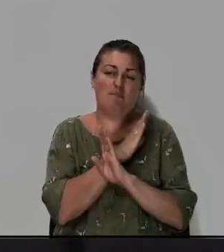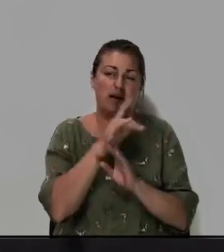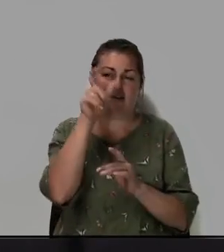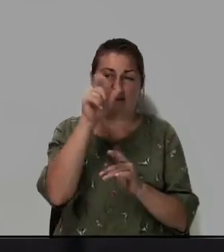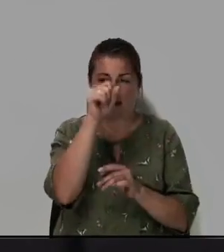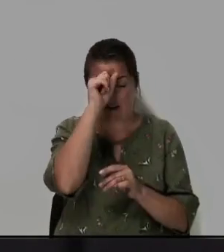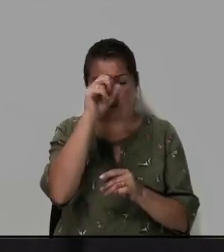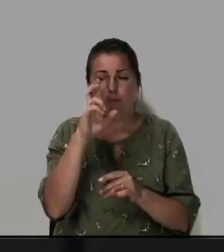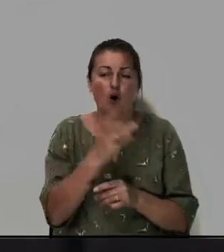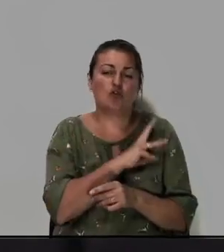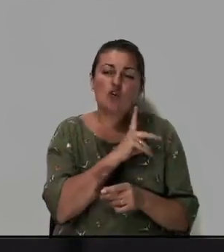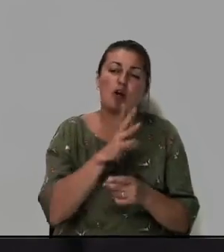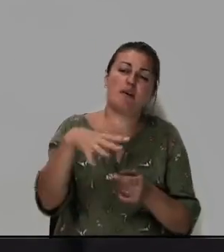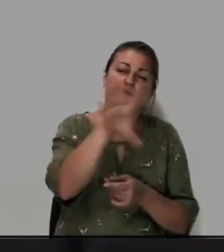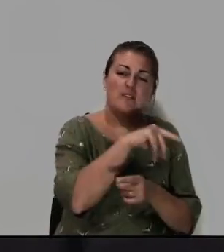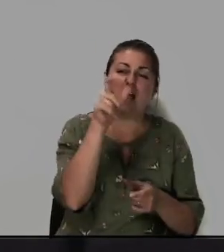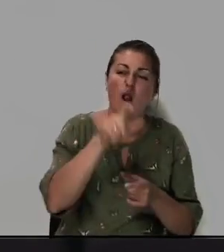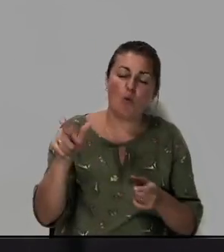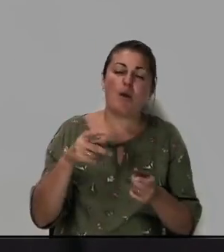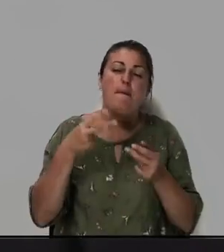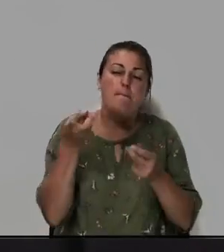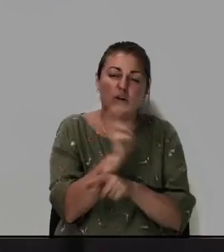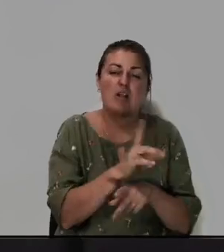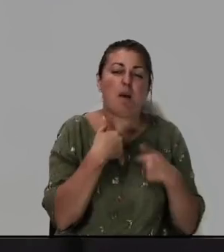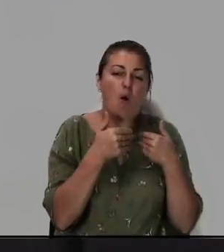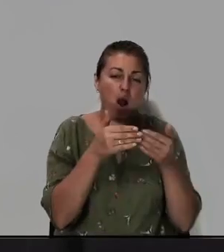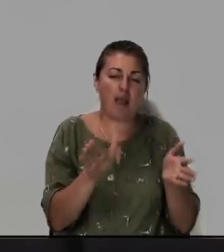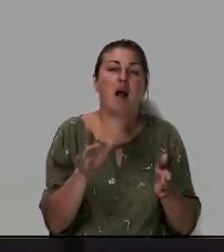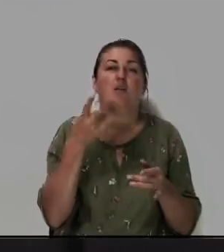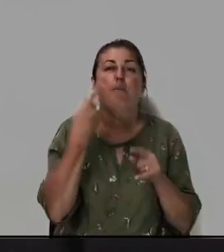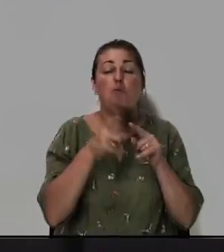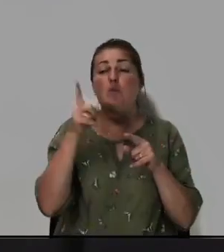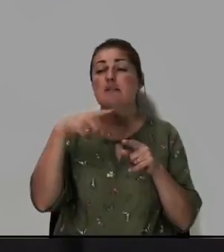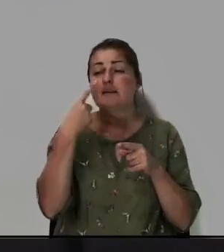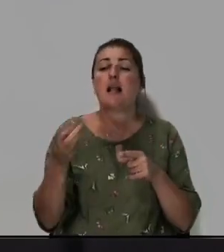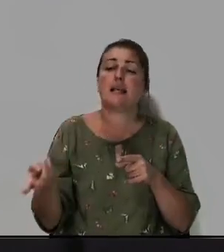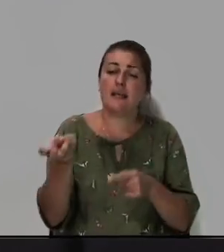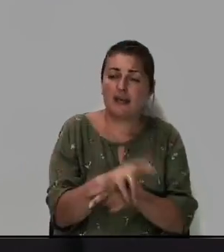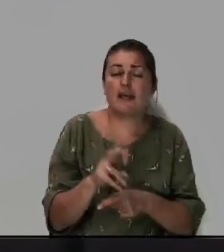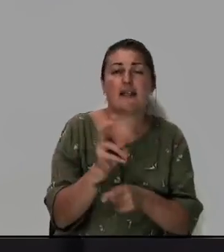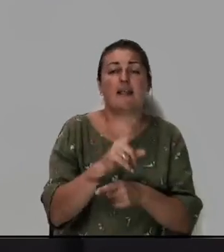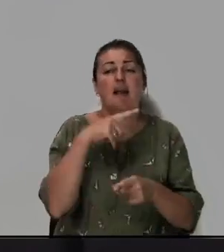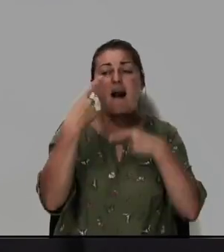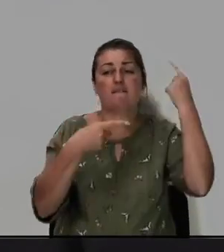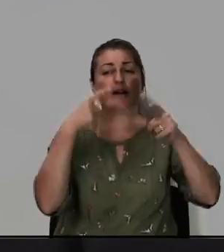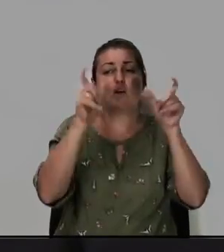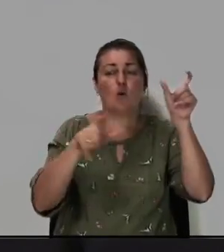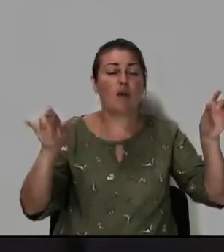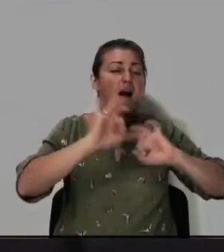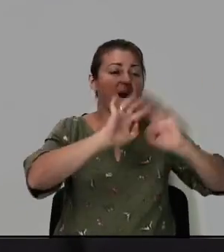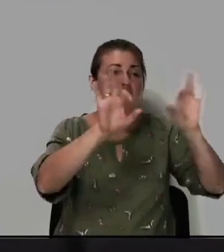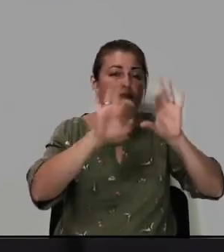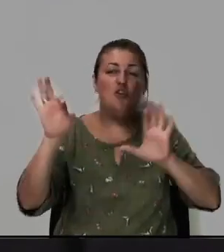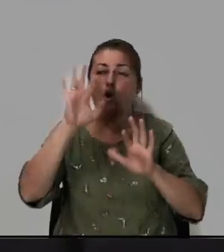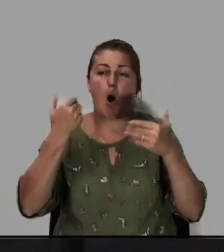Бог желает, чтобы все люди пришли к покаянию. Поэтому Он сказал, идите и говорите людям, расскажите им